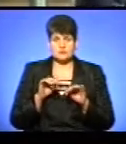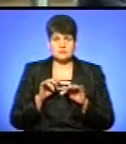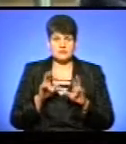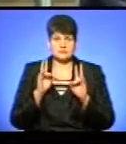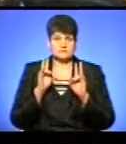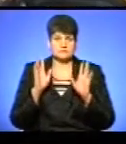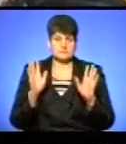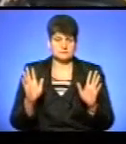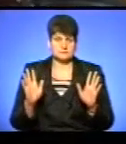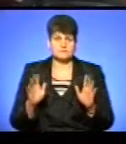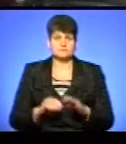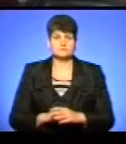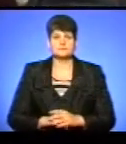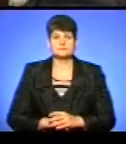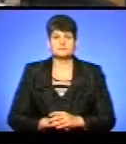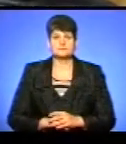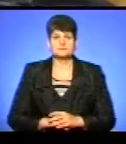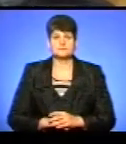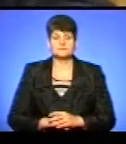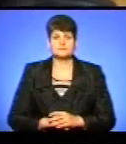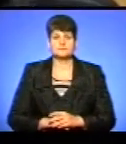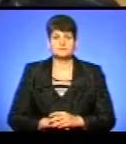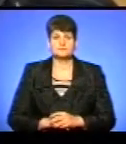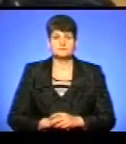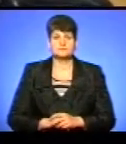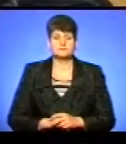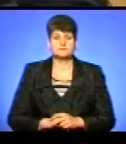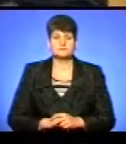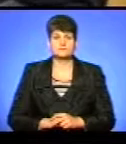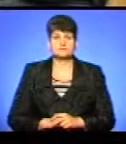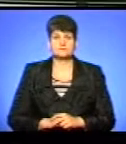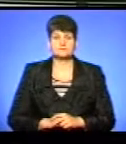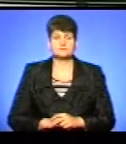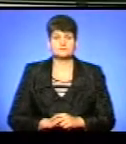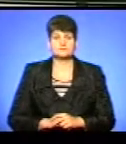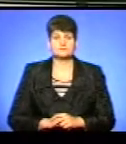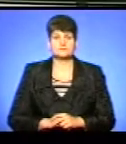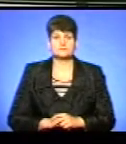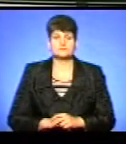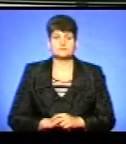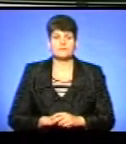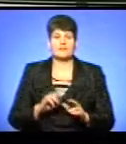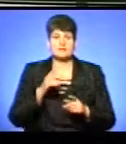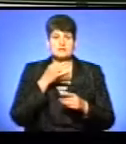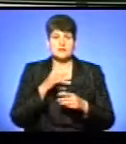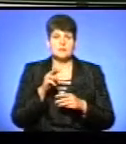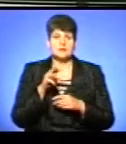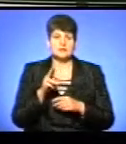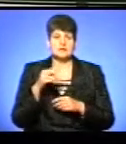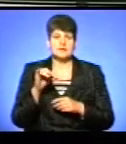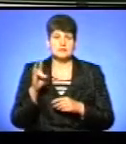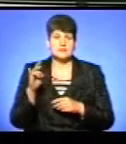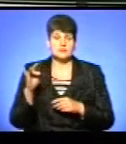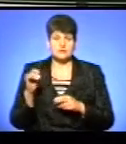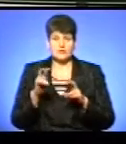наразі невідомо. Любов Гадумська, Андрій Бодак, новини. Як повідомив Михайло Денисовський,